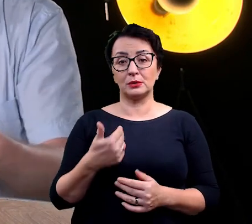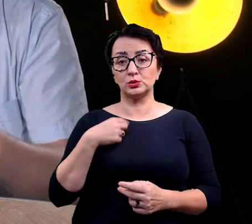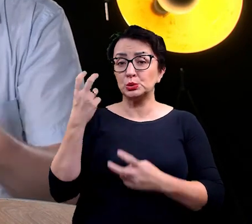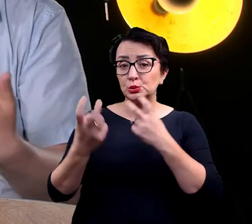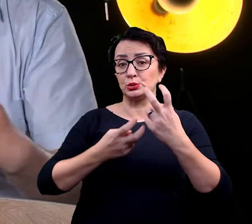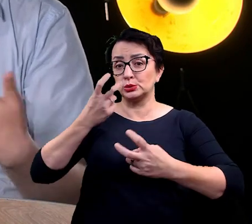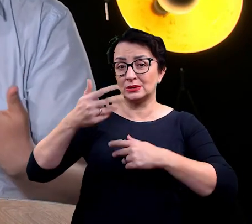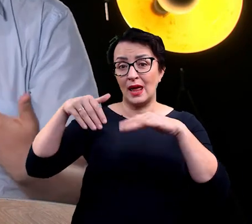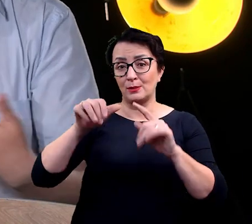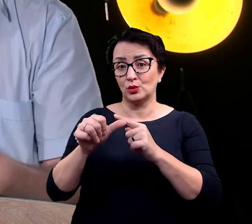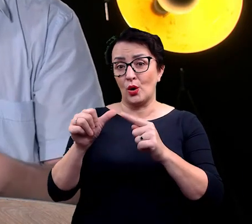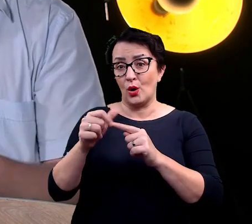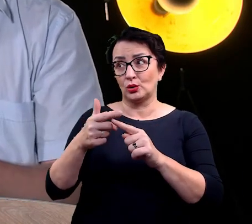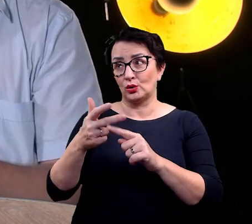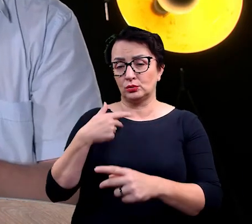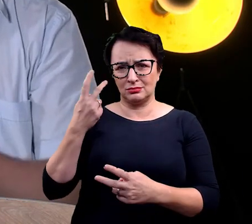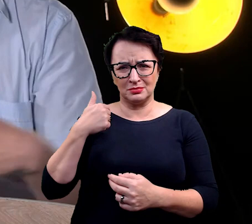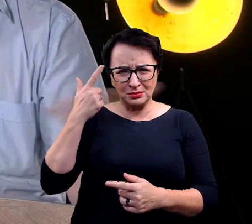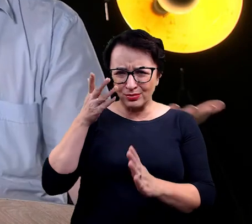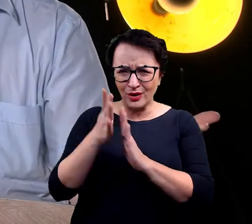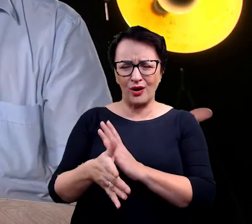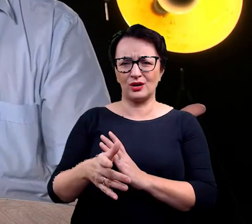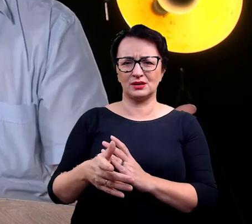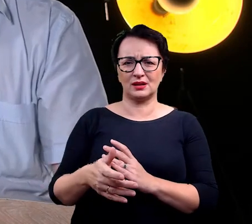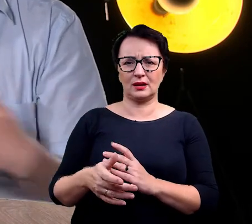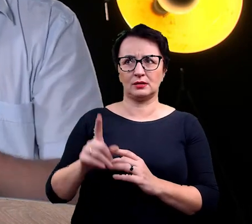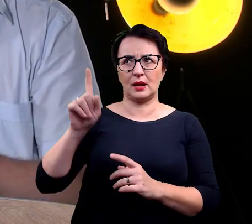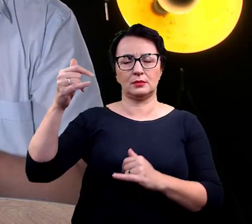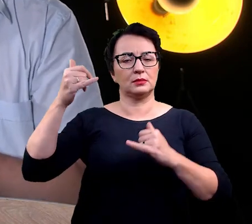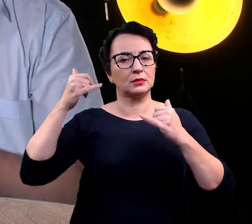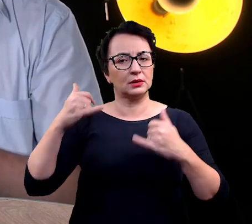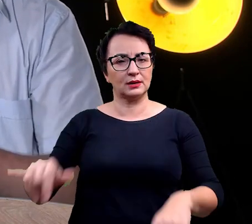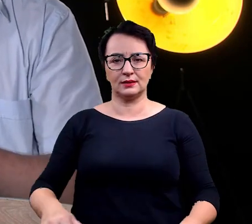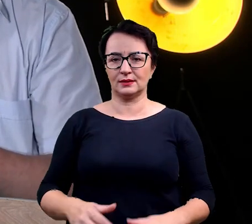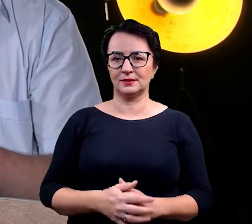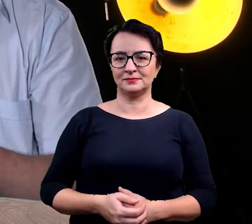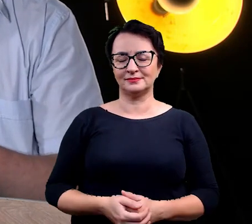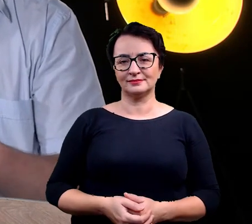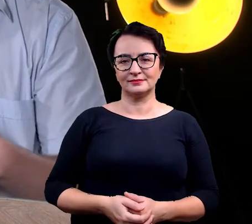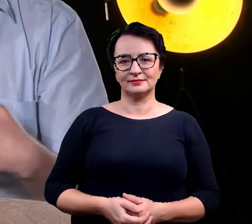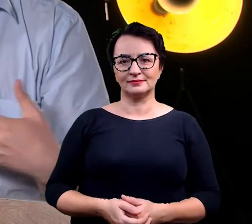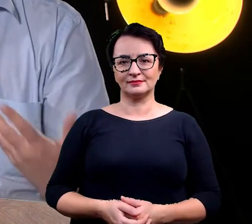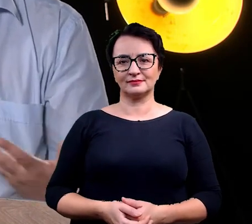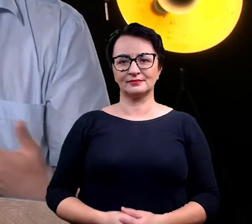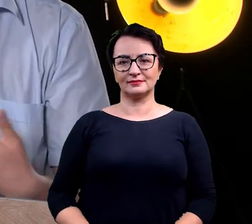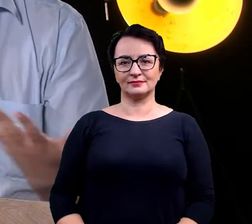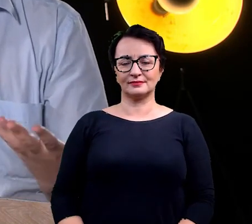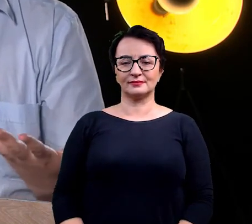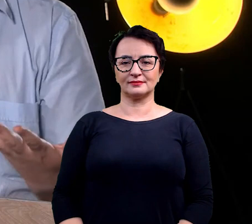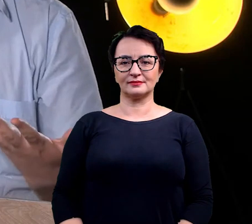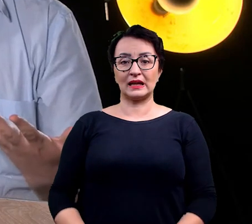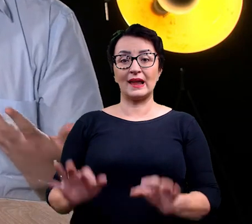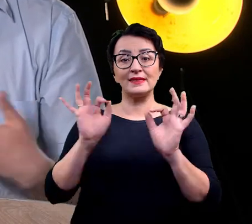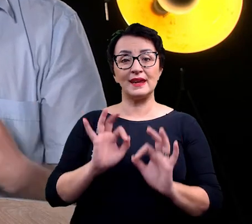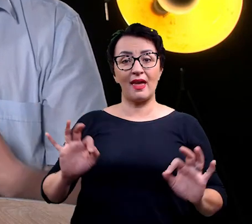czegoś, co wydawało nam się bardzo proste do znalezienia w sklepie w Polsce, a tam nie było proste do znalezienia. Dieta